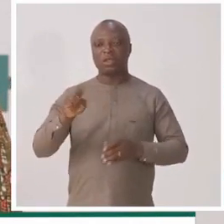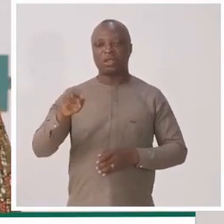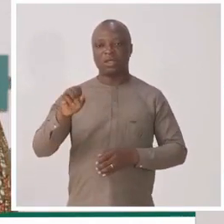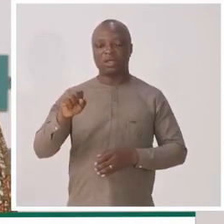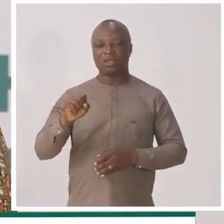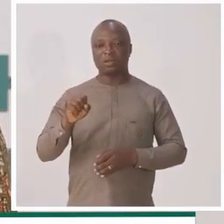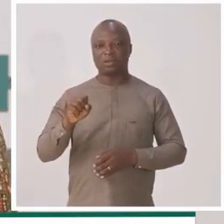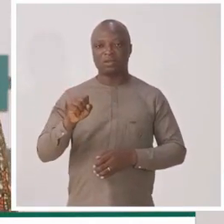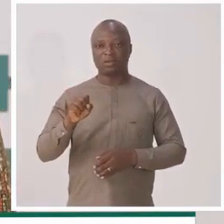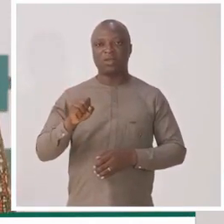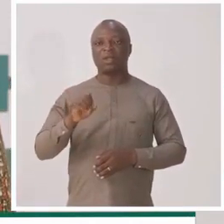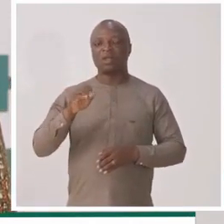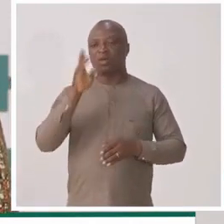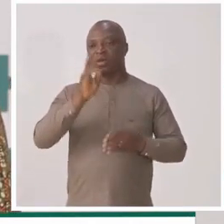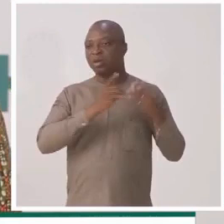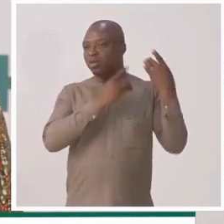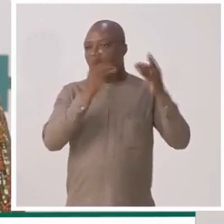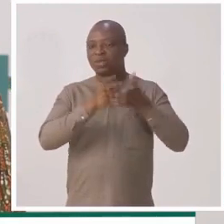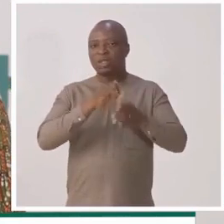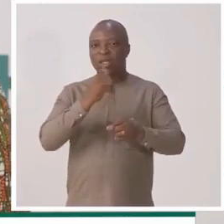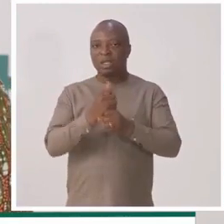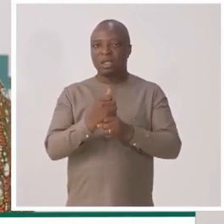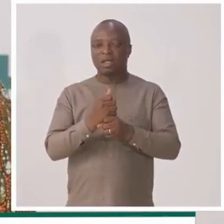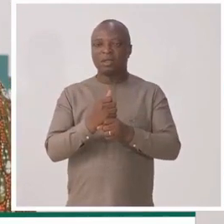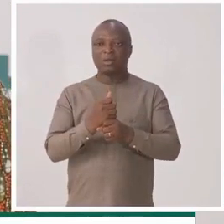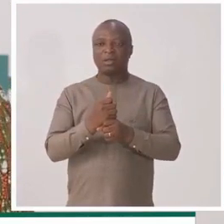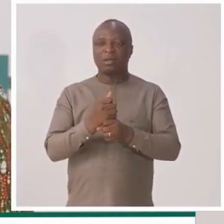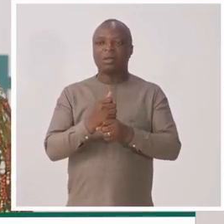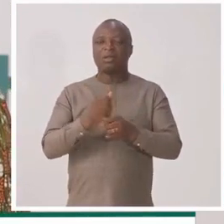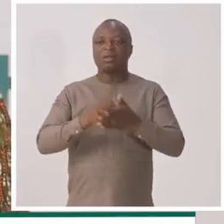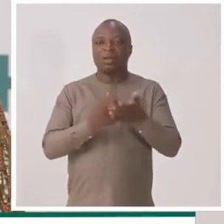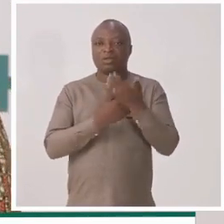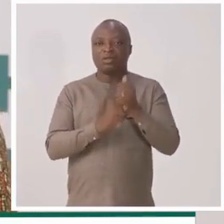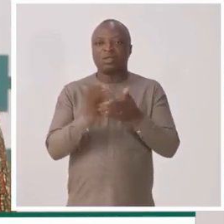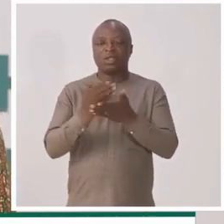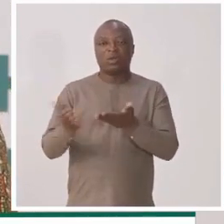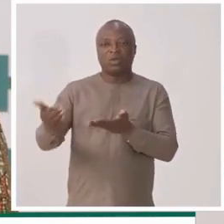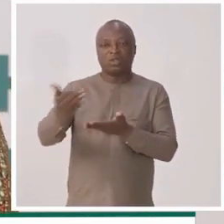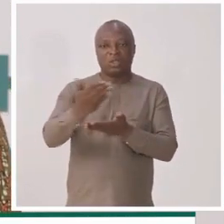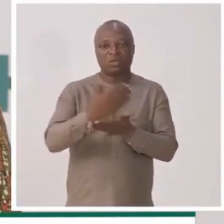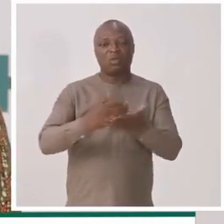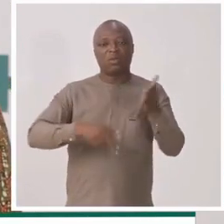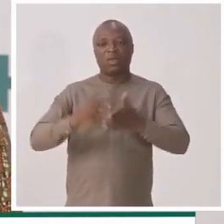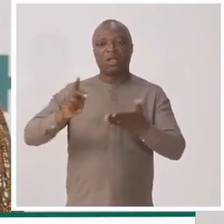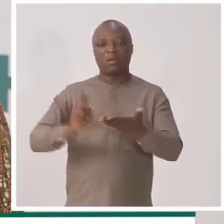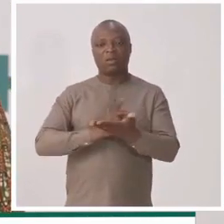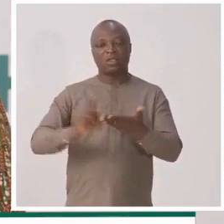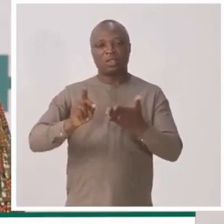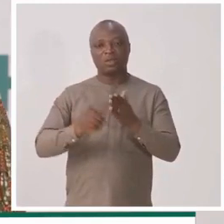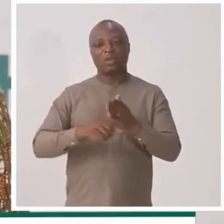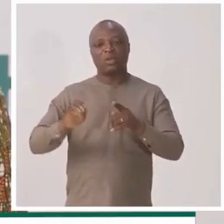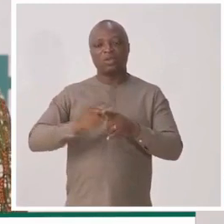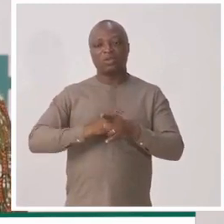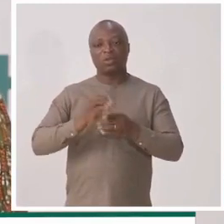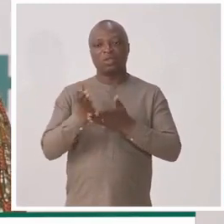de sécurité sociale, qui donc depuis cette année-là, il matricule, recouvre les cotisations, paye les prestations, s